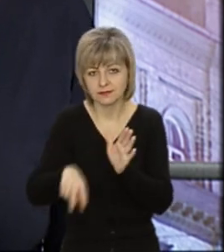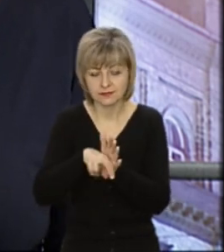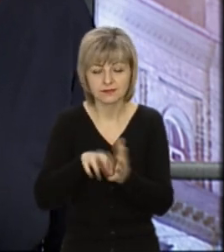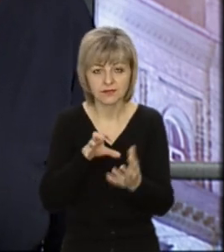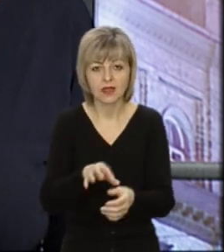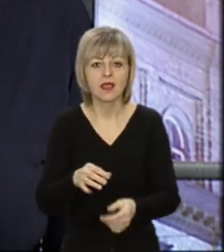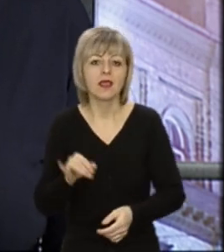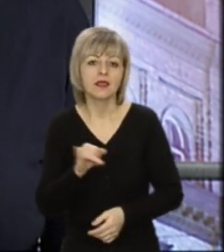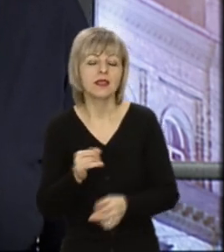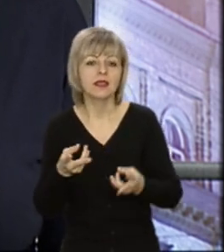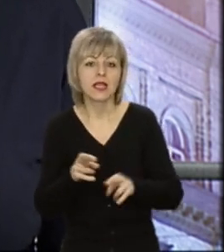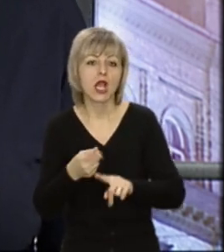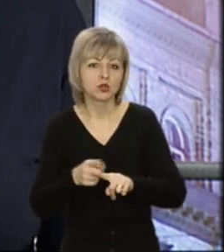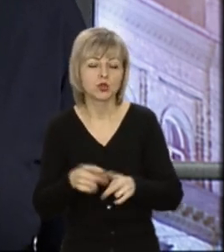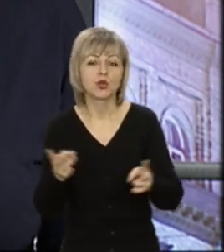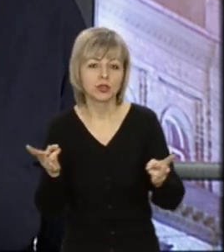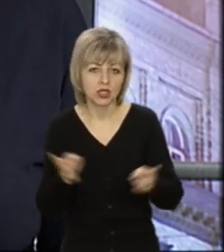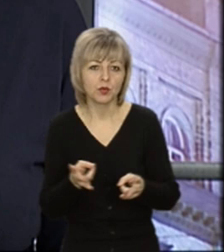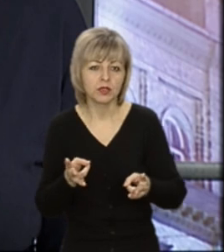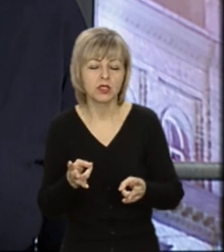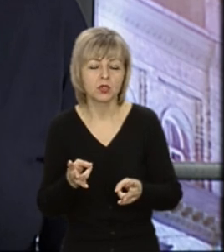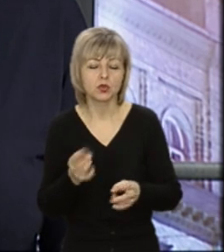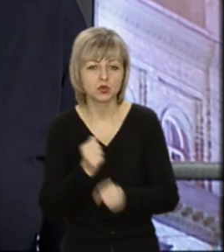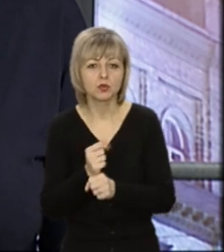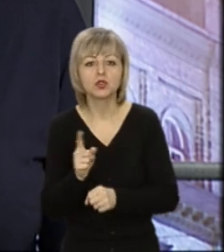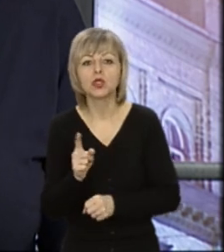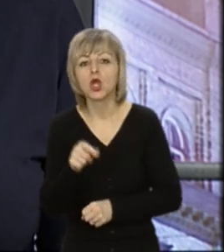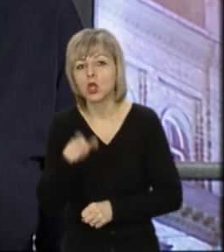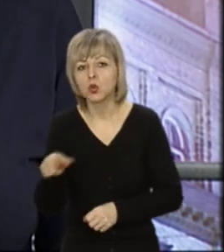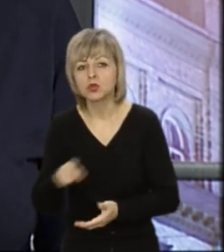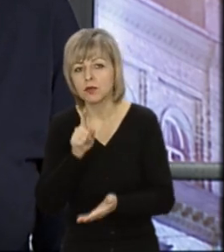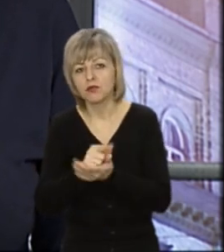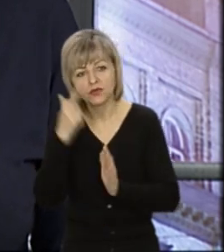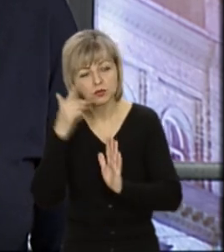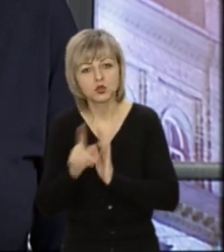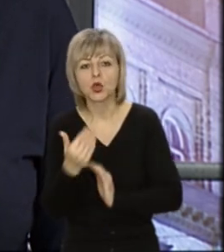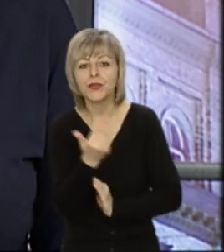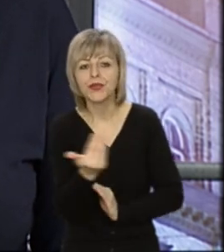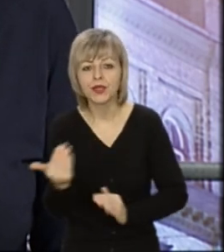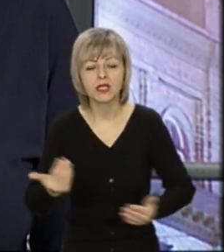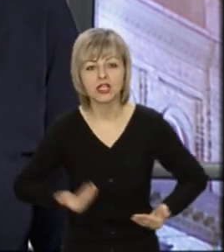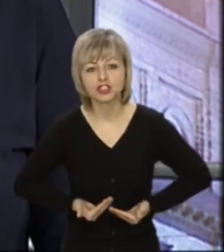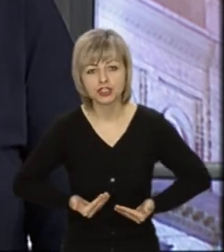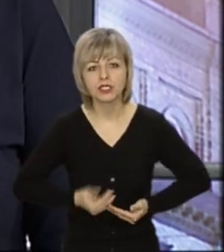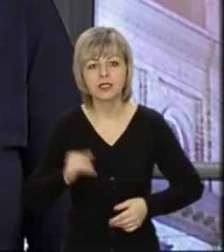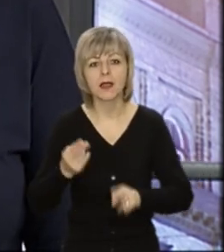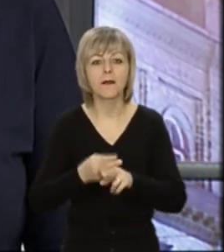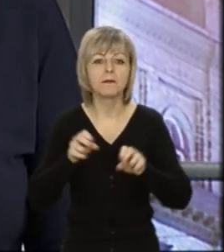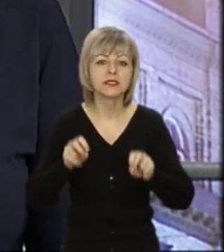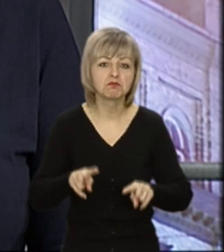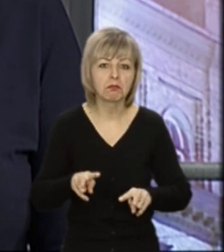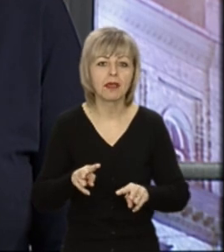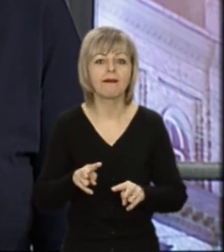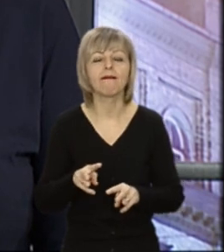того необхідність, тому що люди мають зрозуміти, що їхнє життя і безпека, і їхніх